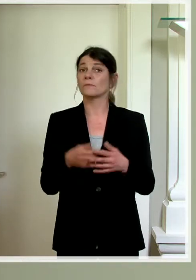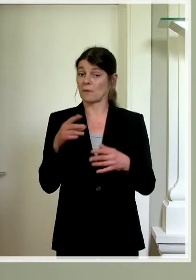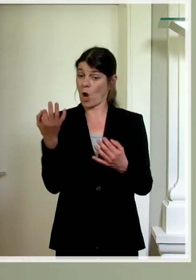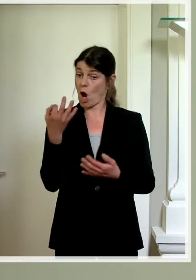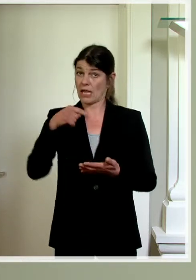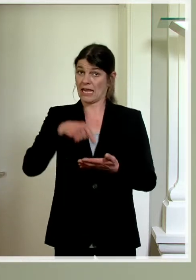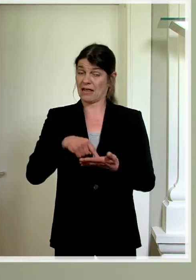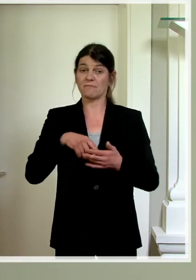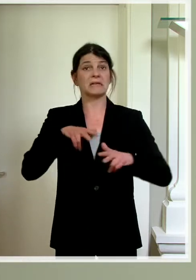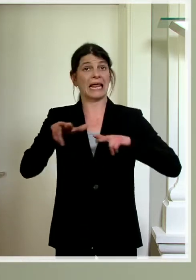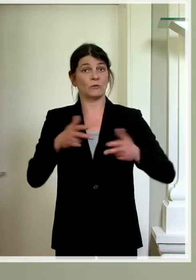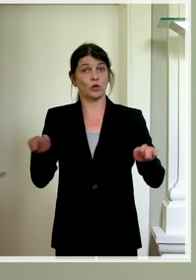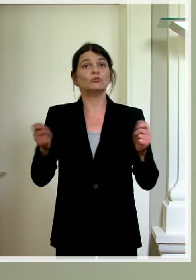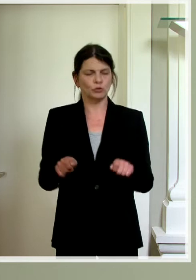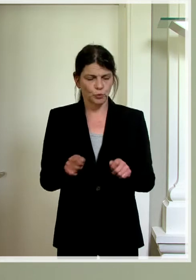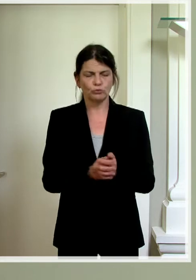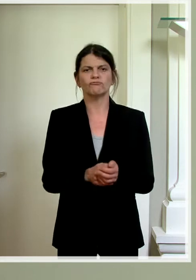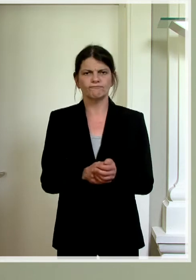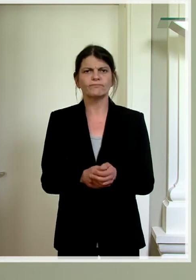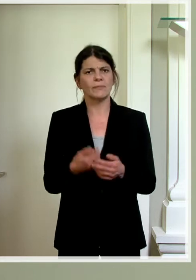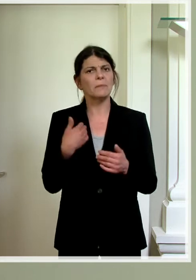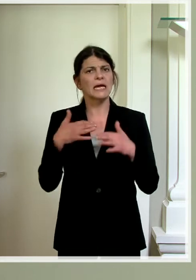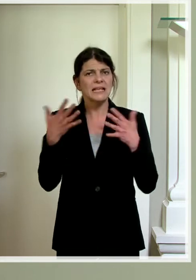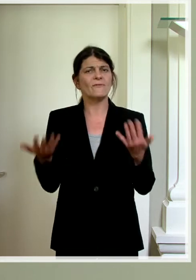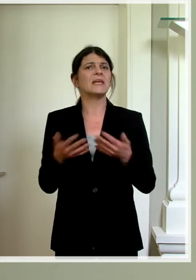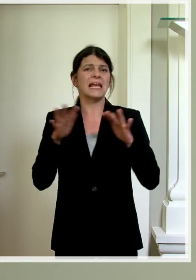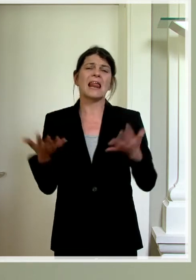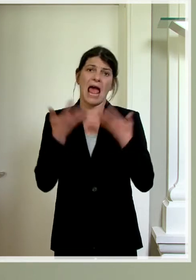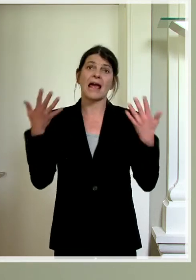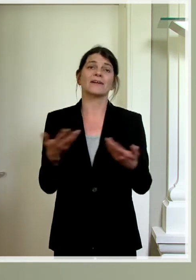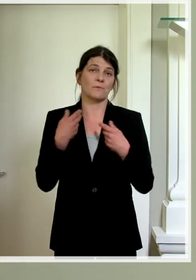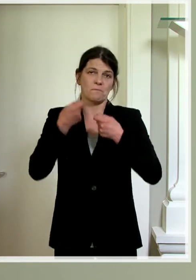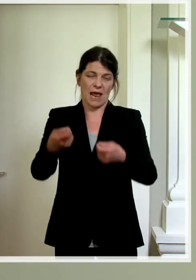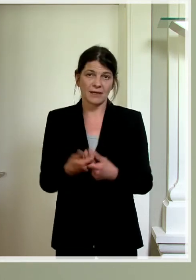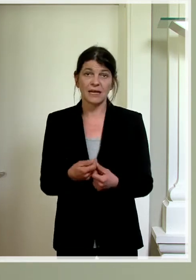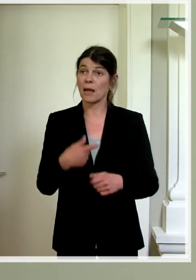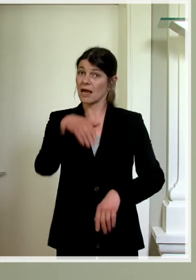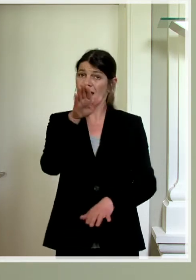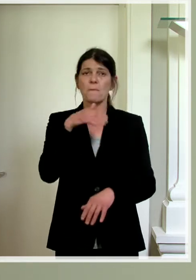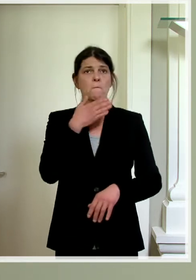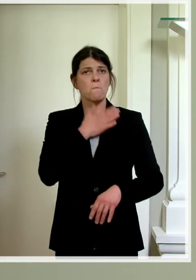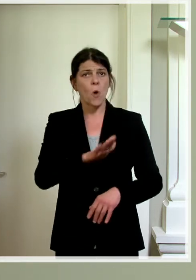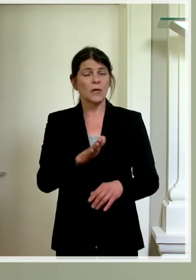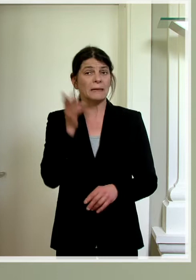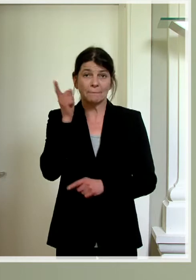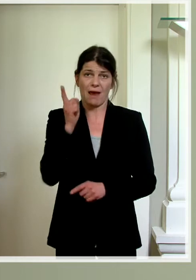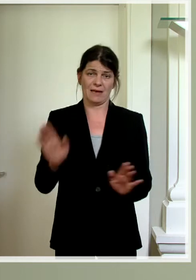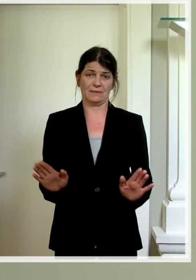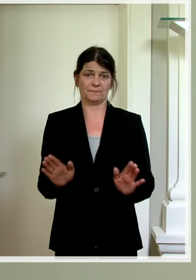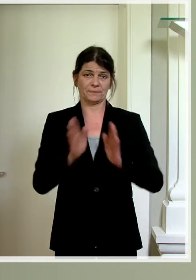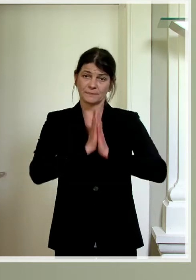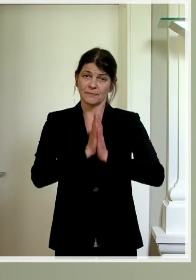heutigen Regierungsbeschluss haben wir hier für sehr viel Erleichterung gesorgt, möchten aber mahnen, dass man